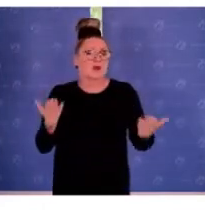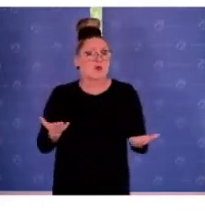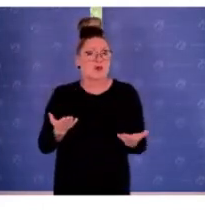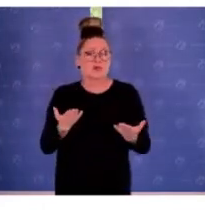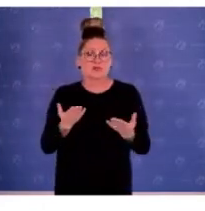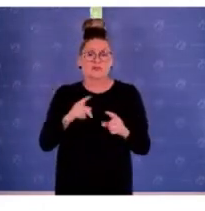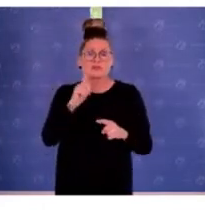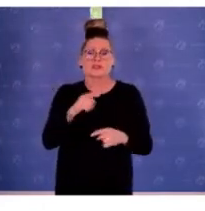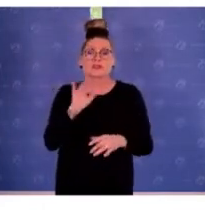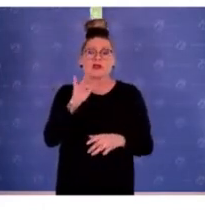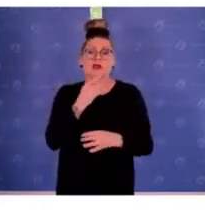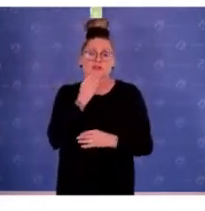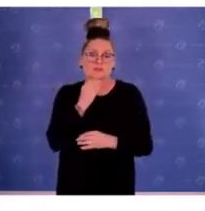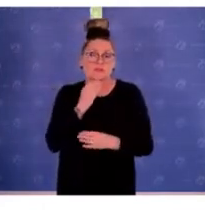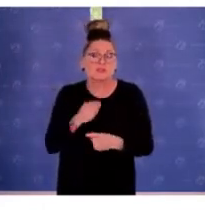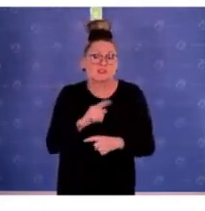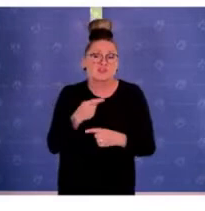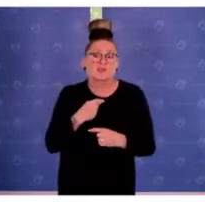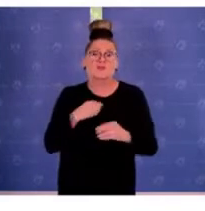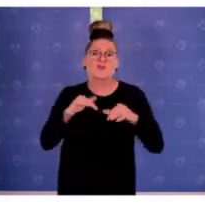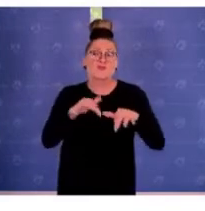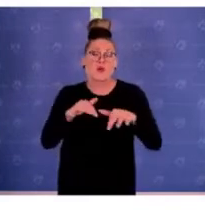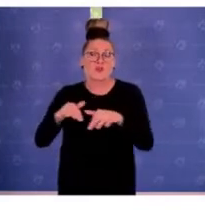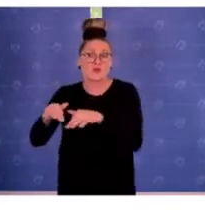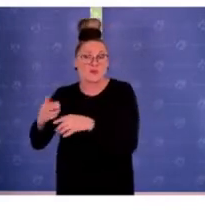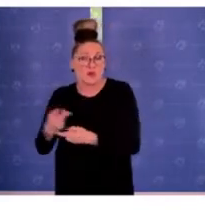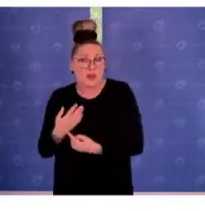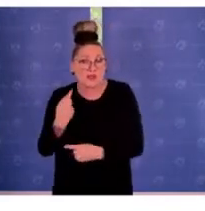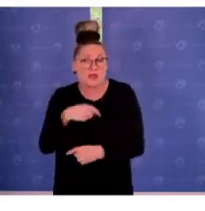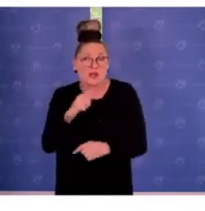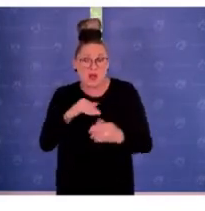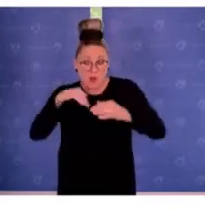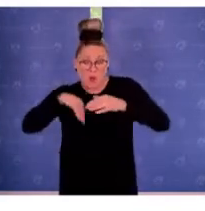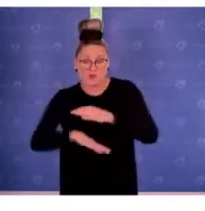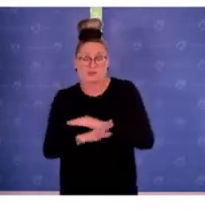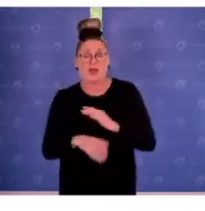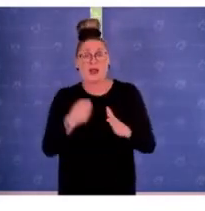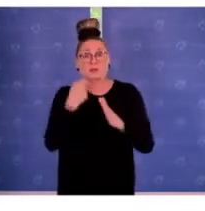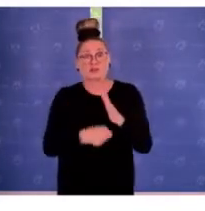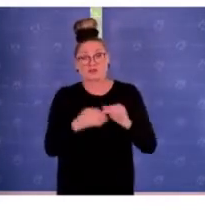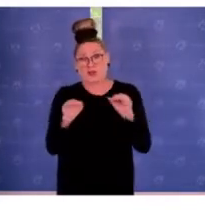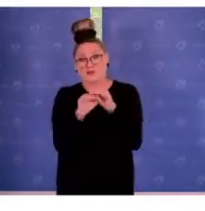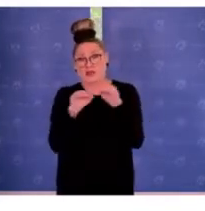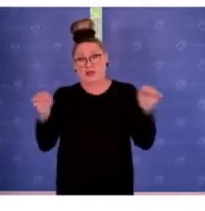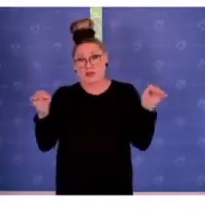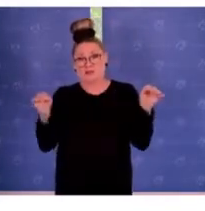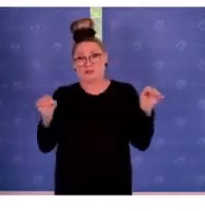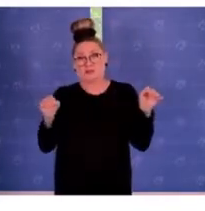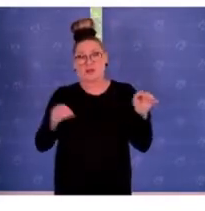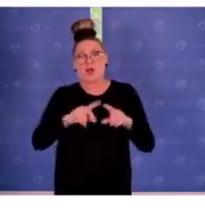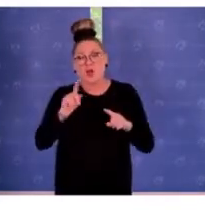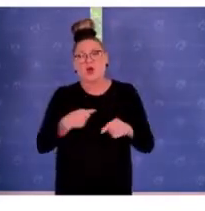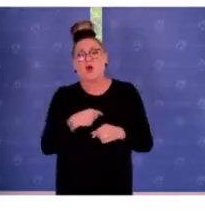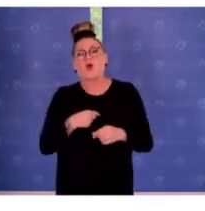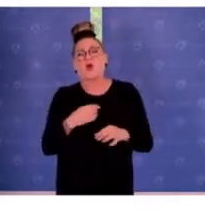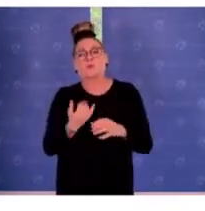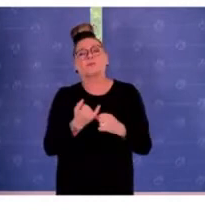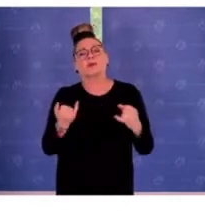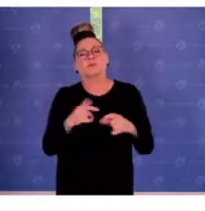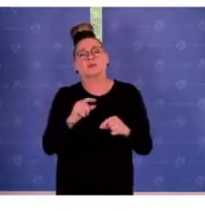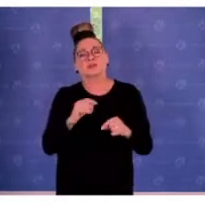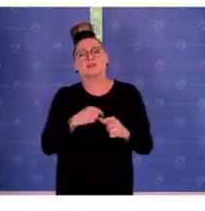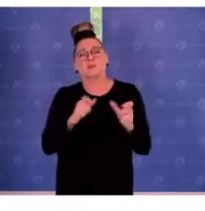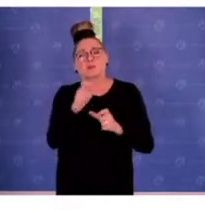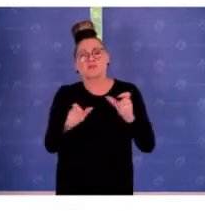antisemitischer Vorfälle, auch solcher unterhalb der Strafbarkeitsgrenze, um daraus auch wieder bestimmte Erkenntnisse zur Präventionsarbeit